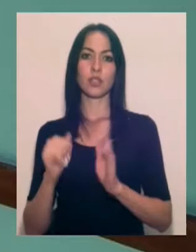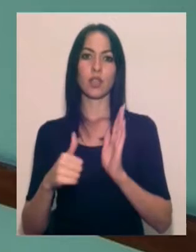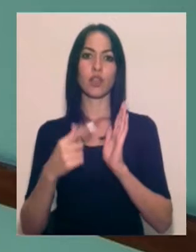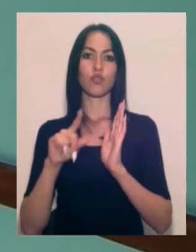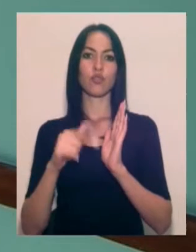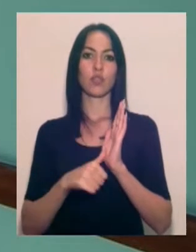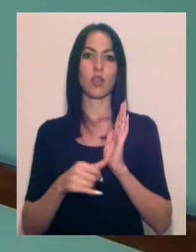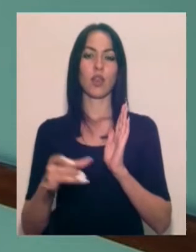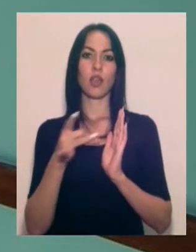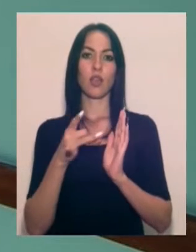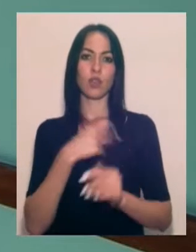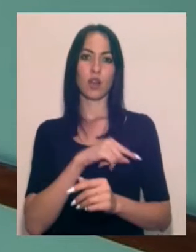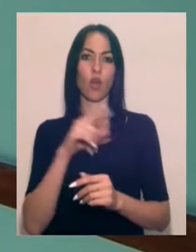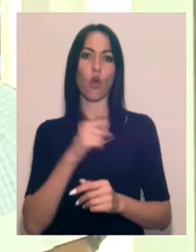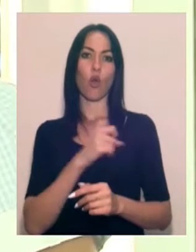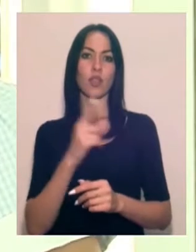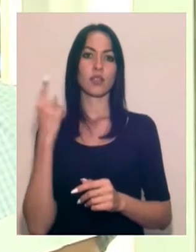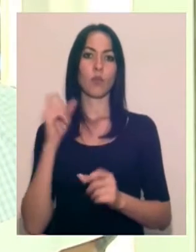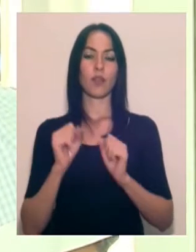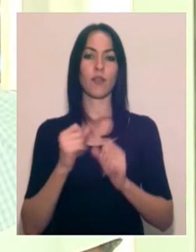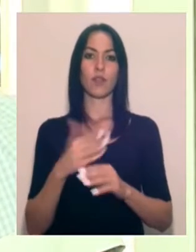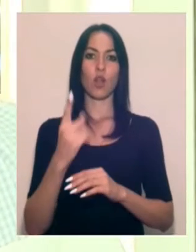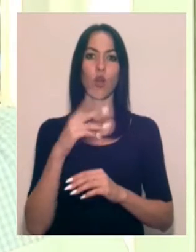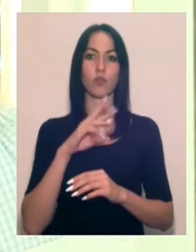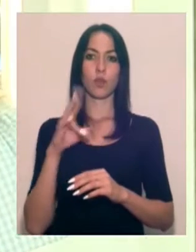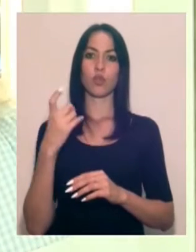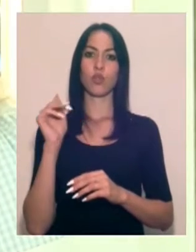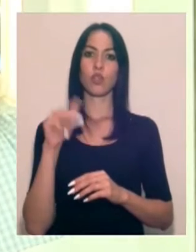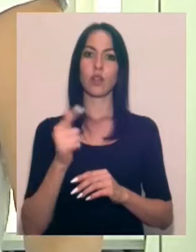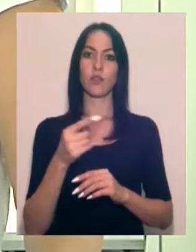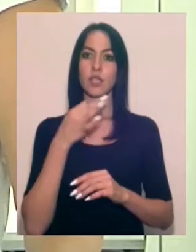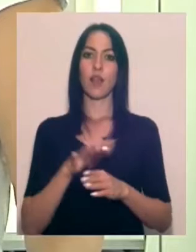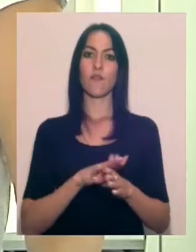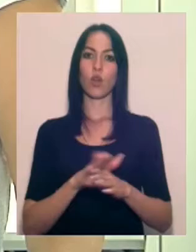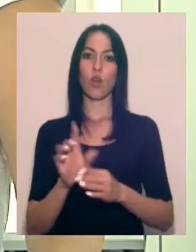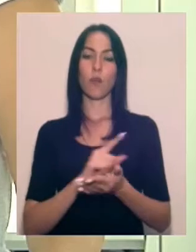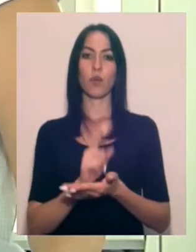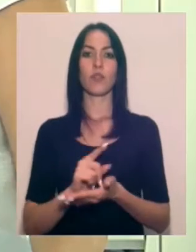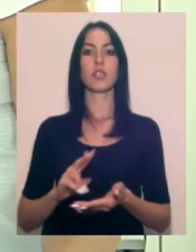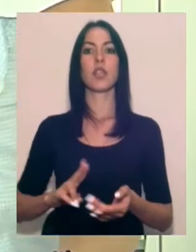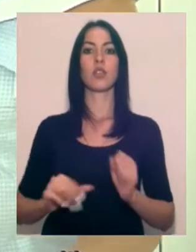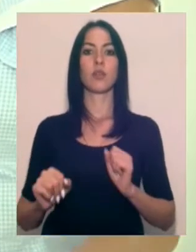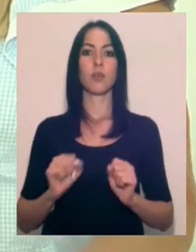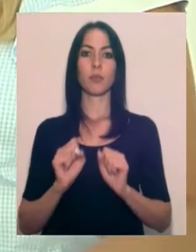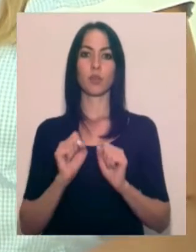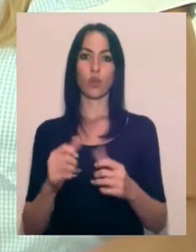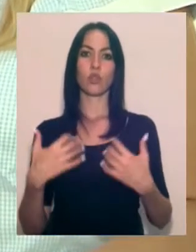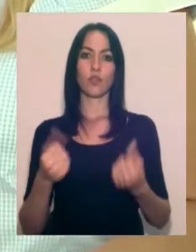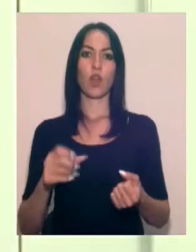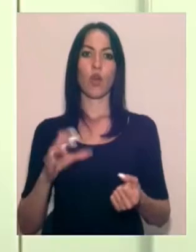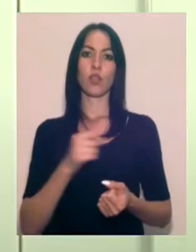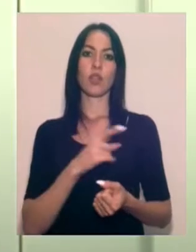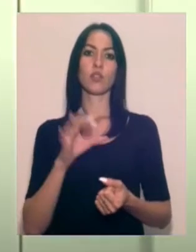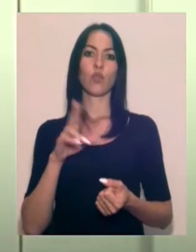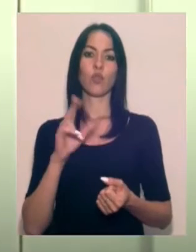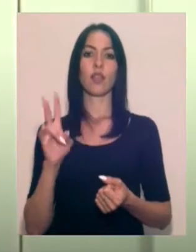облдержадміністрація виділила 1 мільйон 100 тисяч гривень, сказала виконувачка обов'язків директора Департаменту охорони здоров'я Одеської АДА Наталія Одарій Захар'єва.